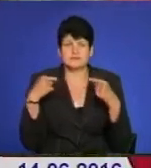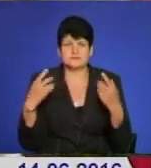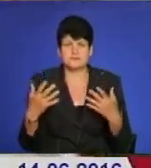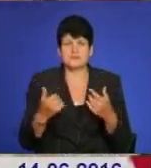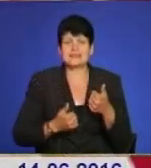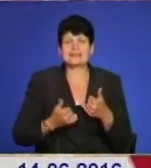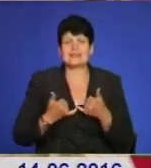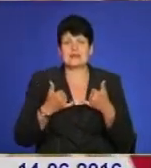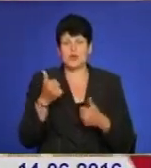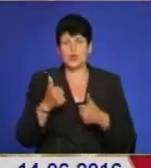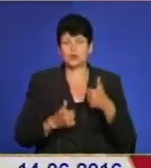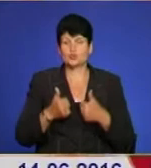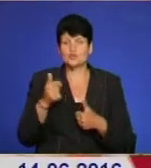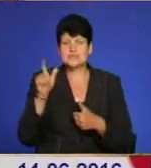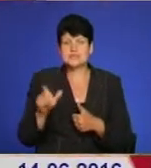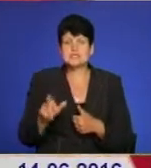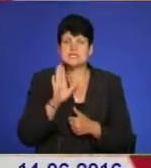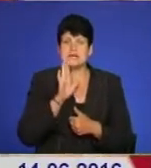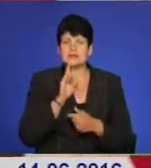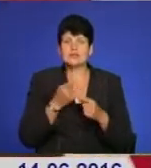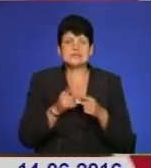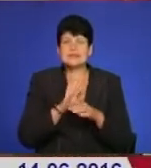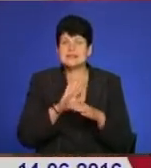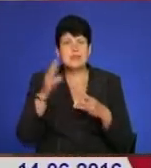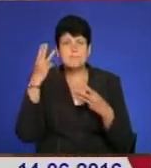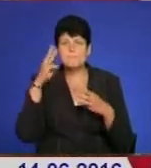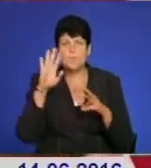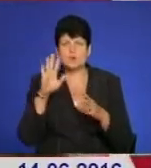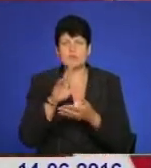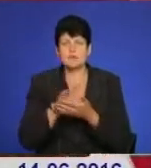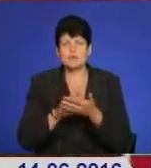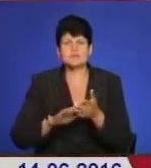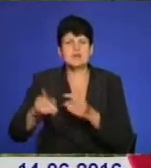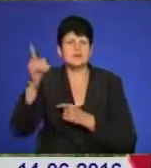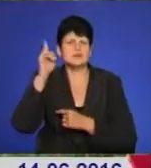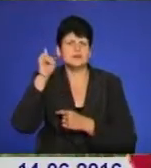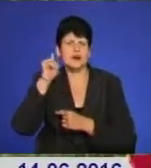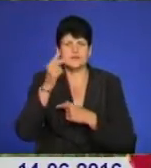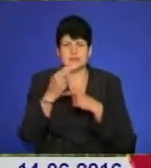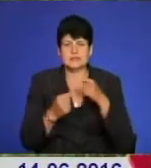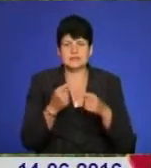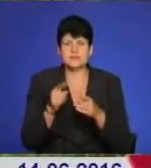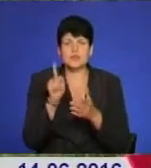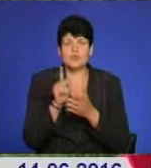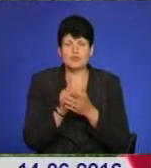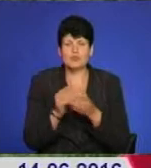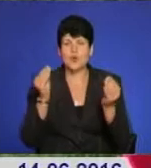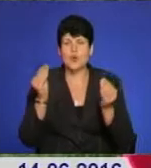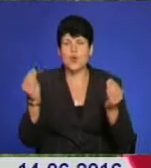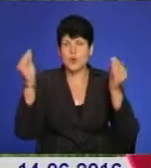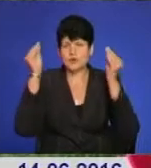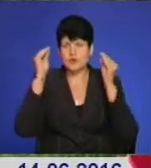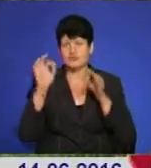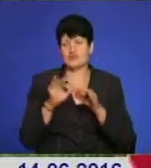Для конкурсанток віночок – це не просто мода, а й продовження давніх традицій. Їх обов'язково одягають до вишиванка і